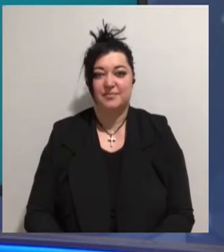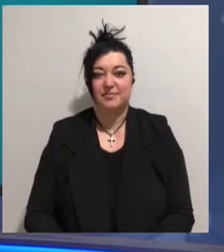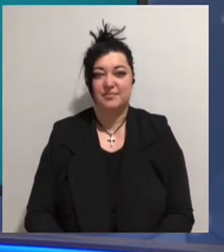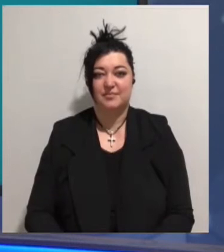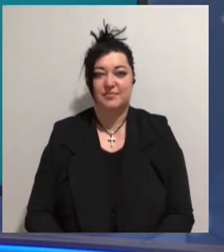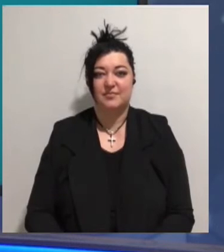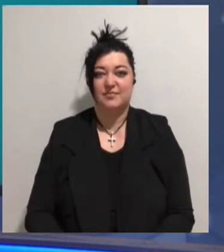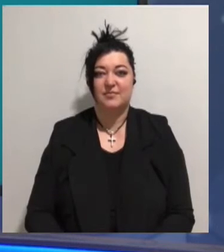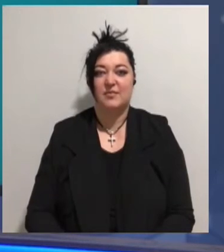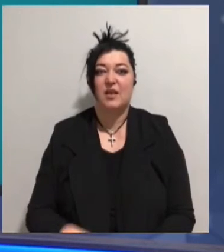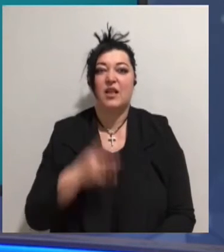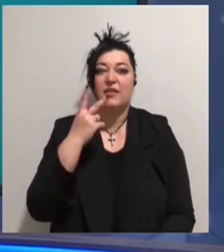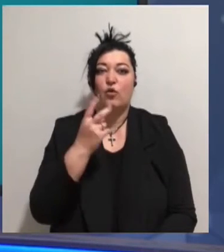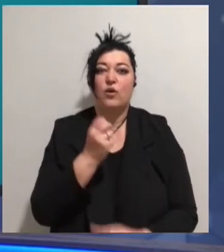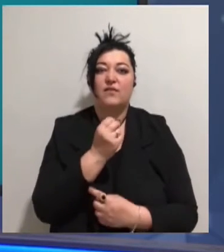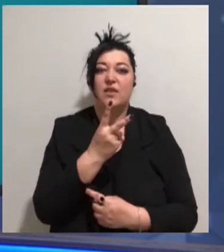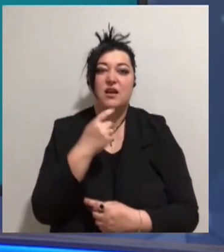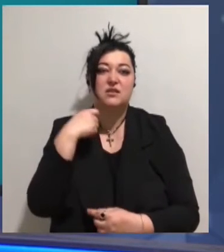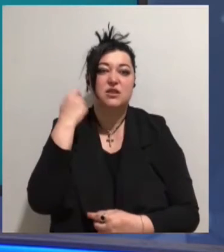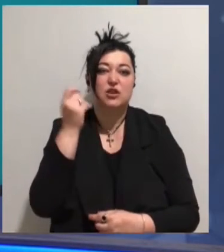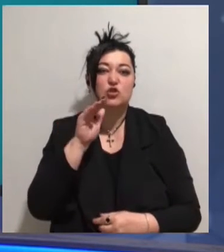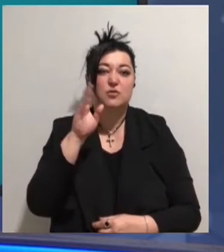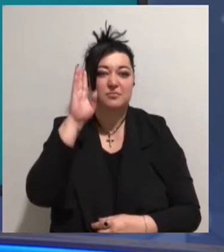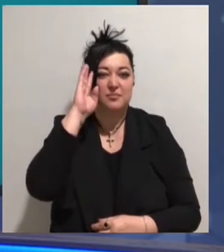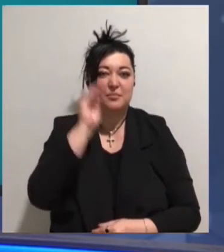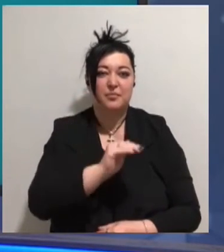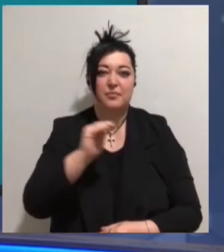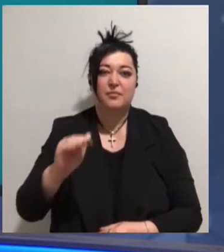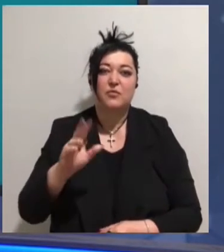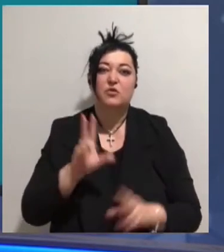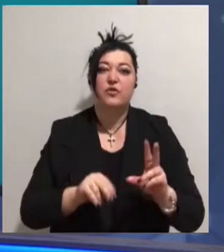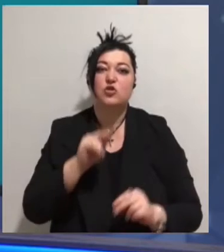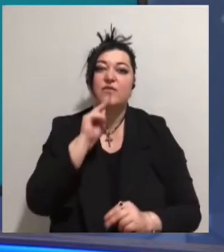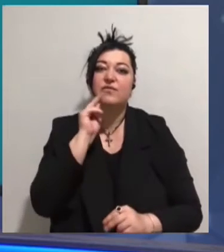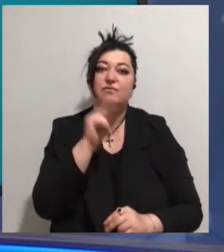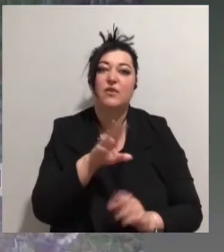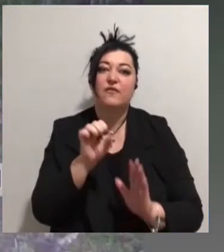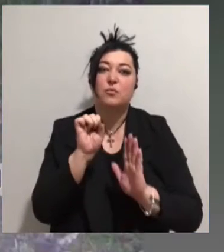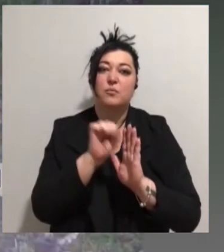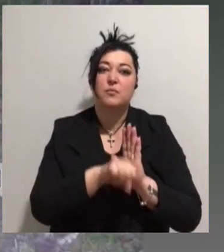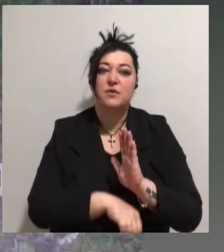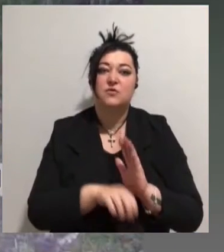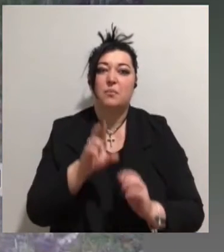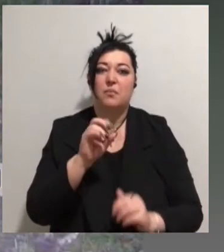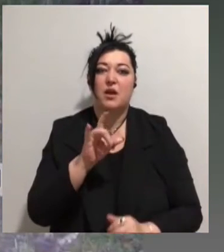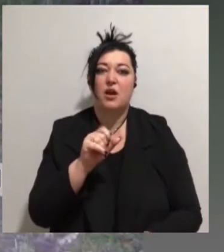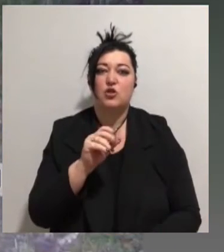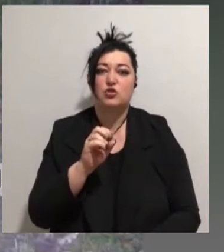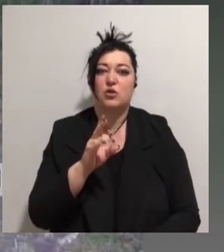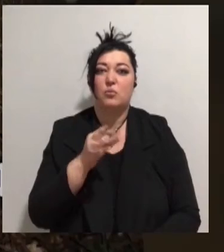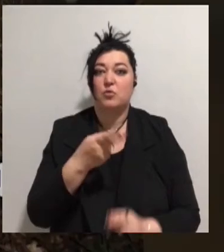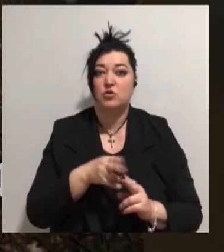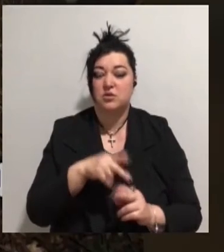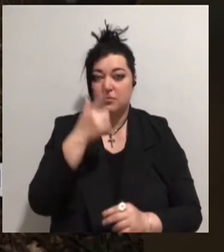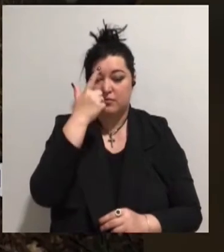Двох 12-річних підлітків з Одесьчини вважають винними у вбивстві Безхаченка. Про це повідомив начальник